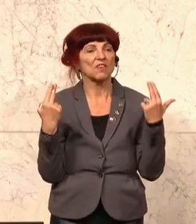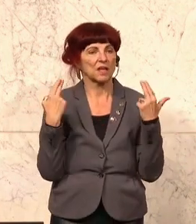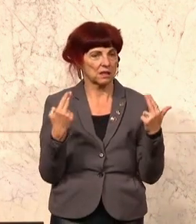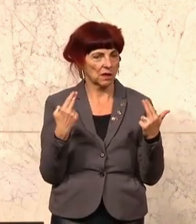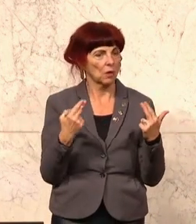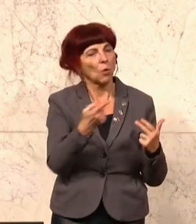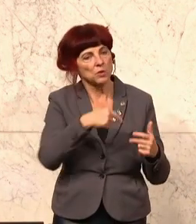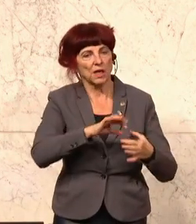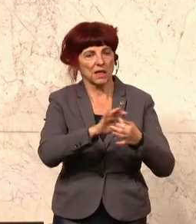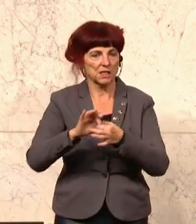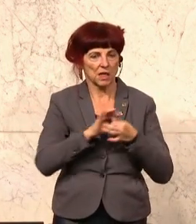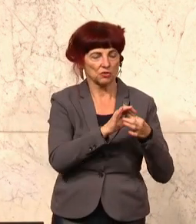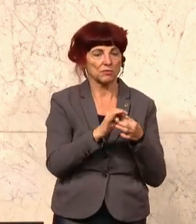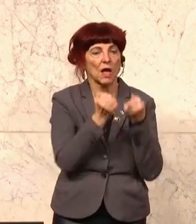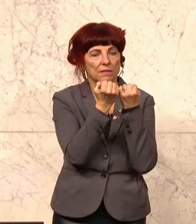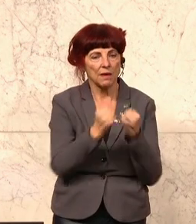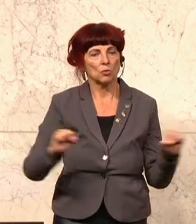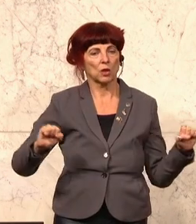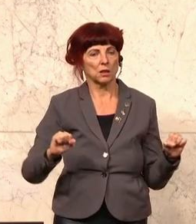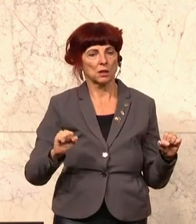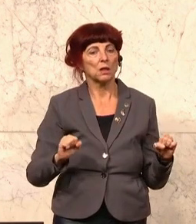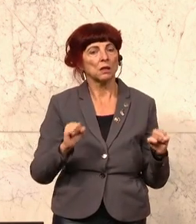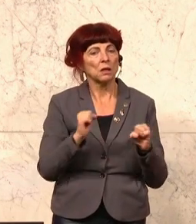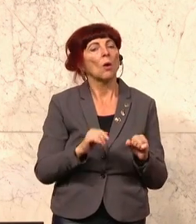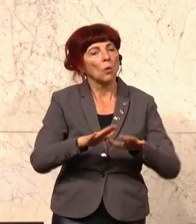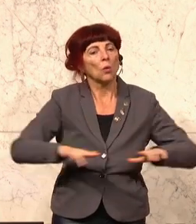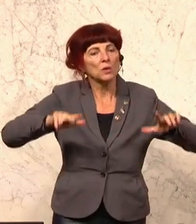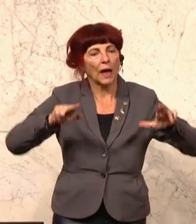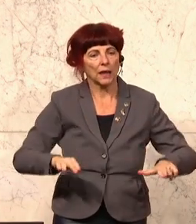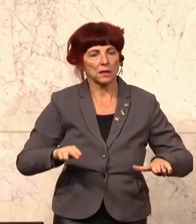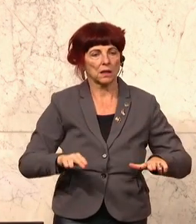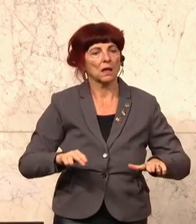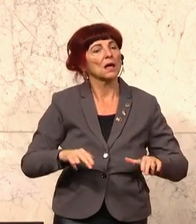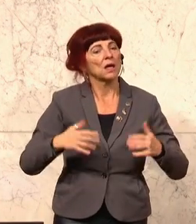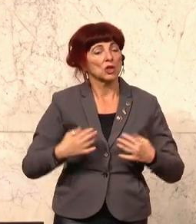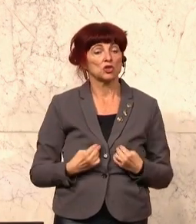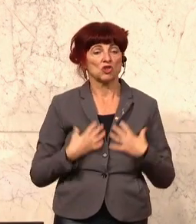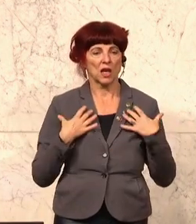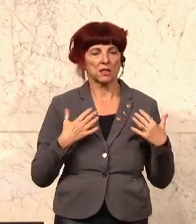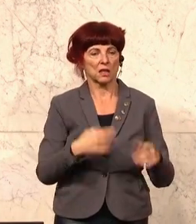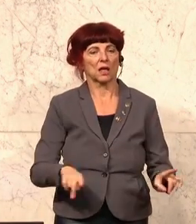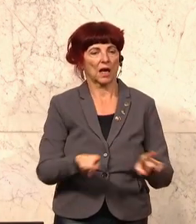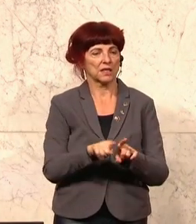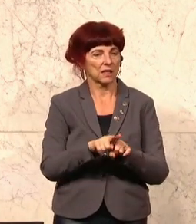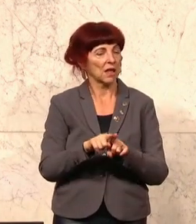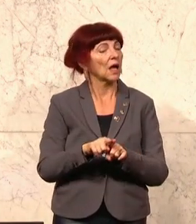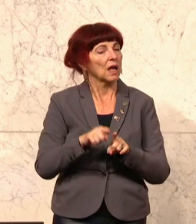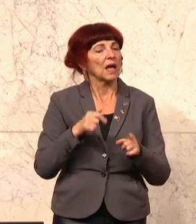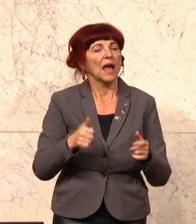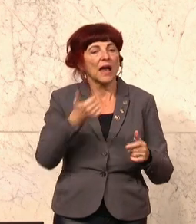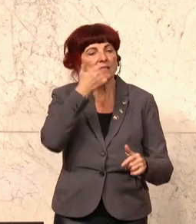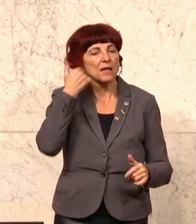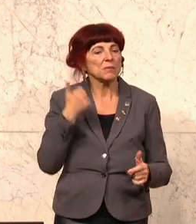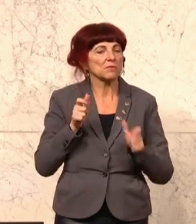Demokratie, Grundrechte, Geschlechtergerechtigkeit. Mit den Mitteln für die Extremismusprävention werden heuer bis